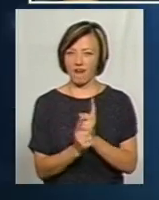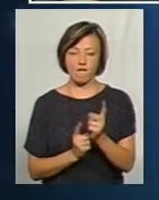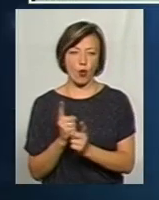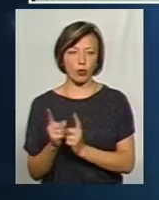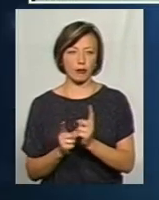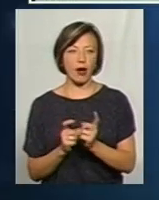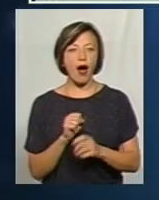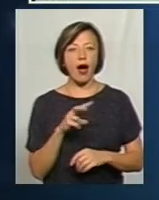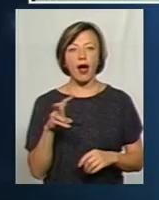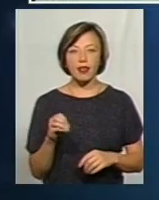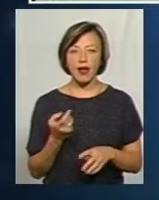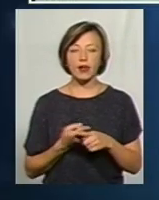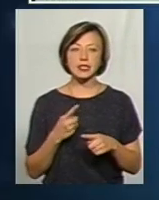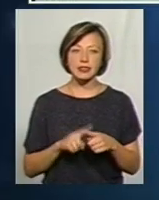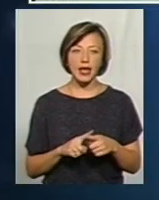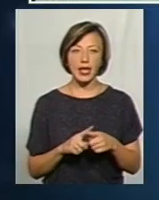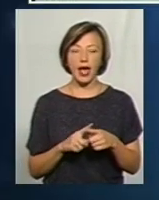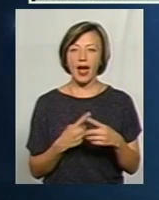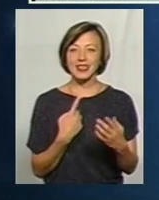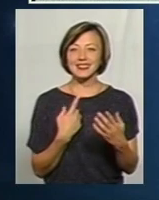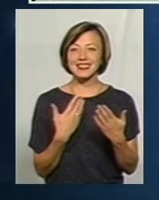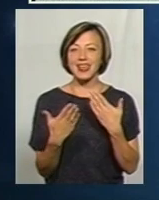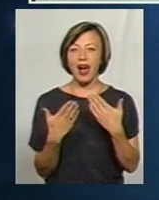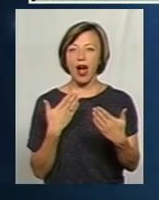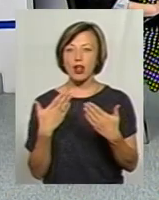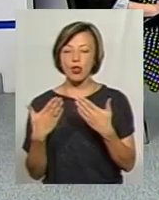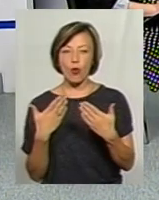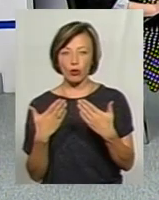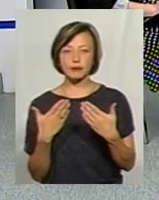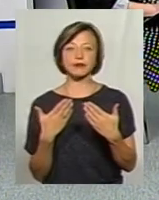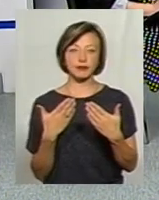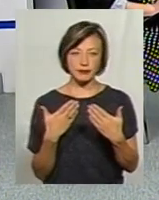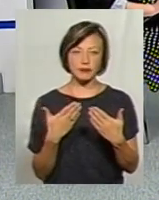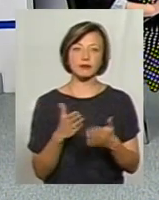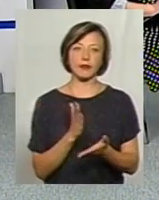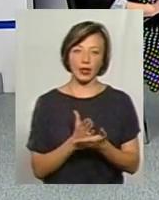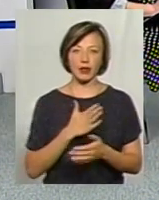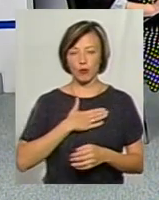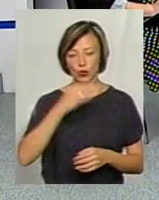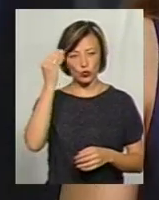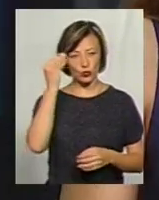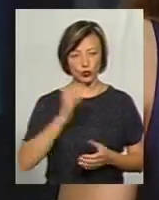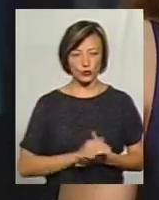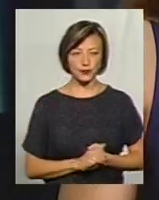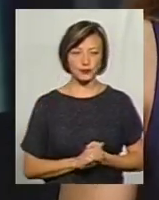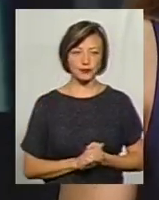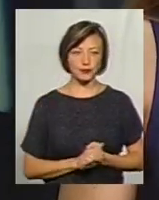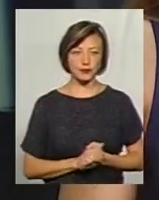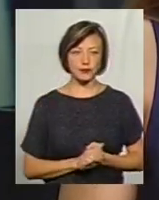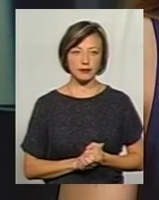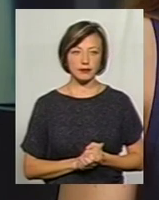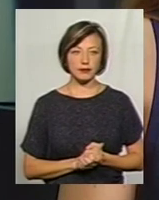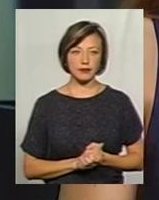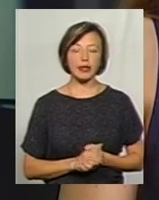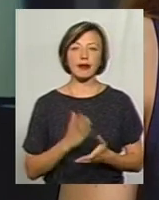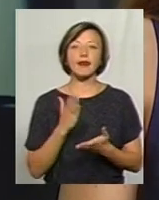Але принаймні оцей діалог, він налаштовується, як на мою думку. Він принаймні